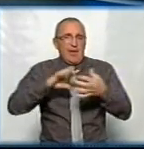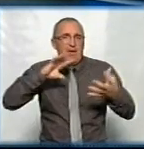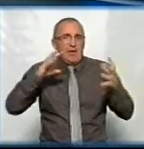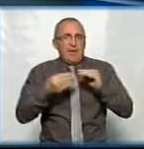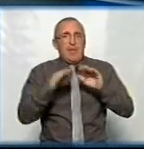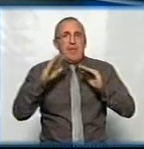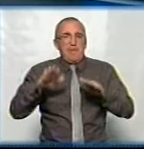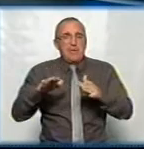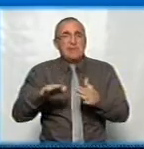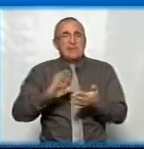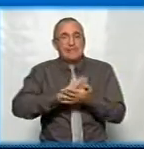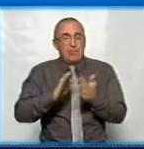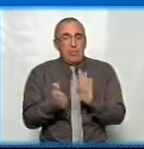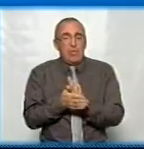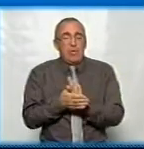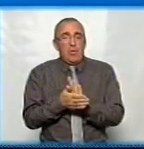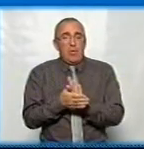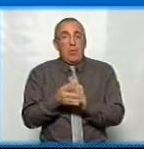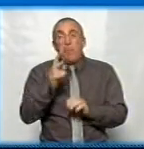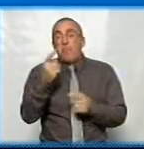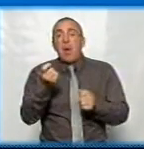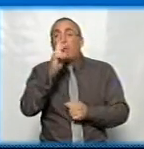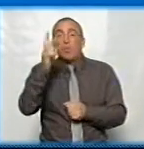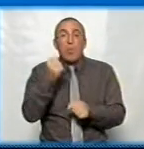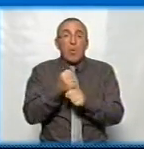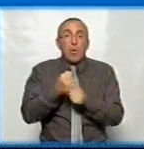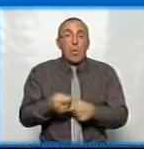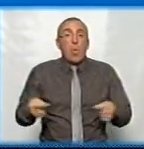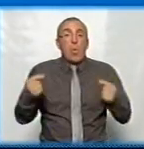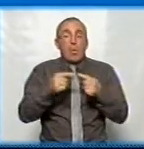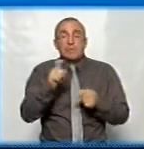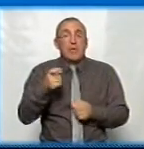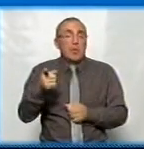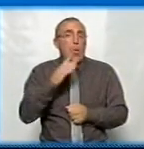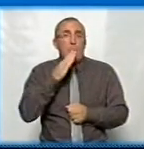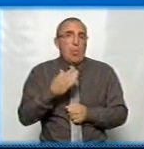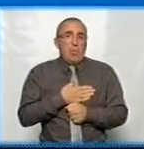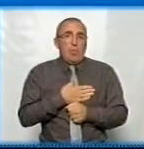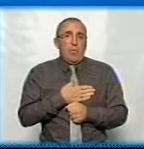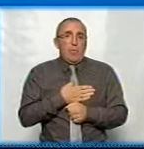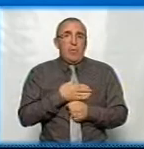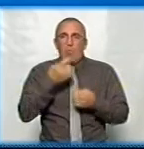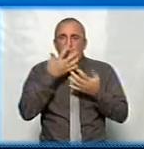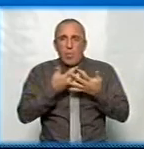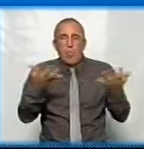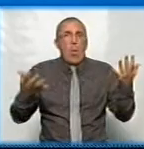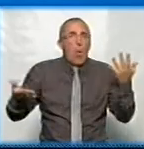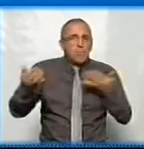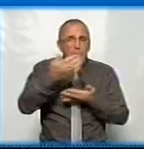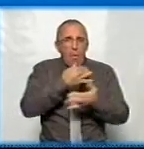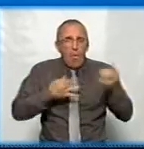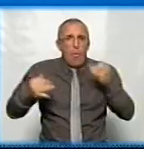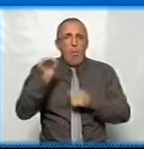місті ситуація, що мало хто робить щось конкретно, зате дуже любить рознести, обговорити,